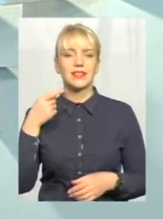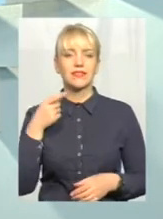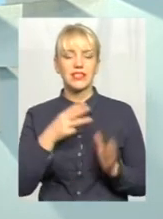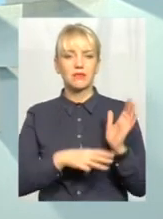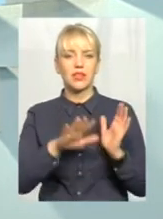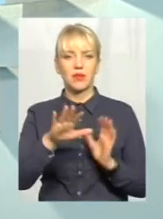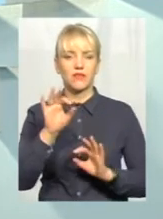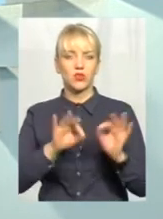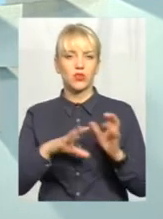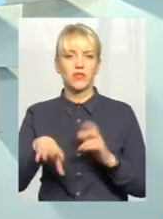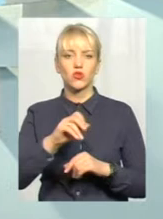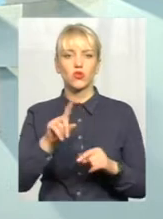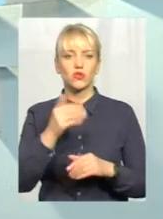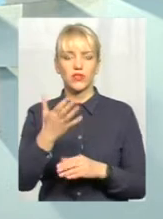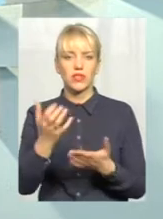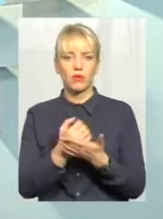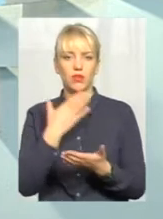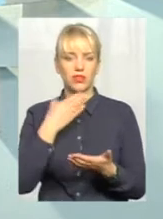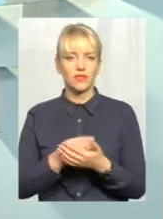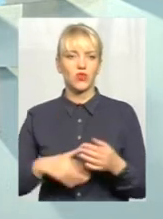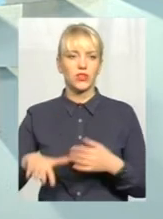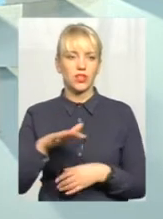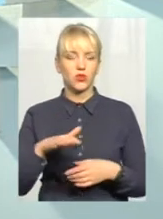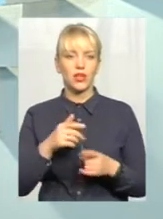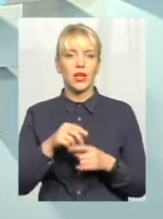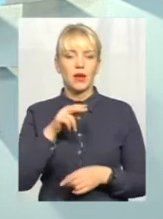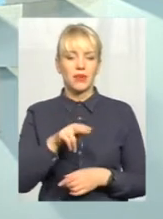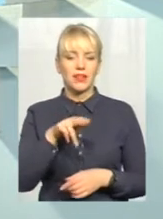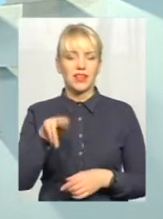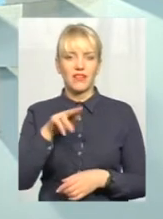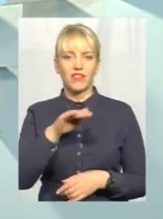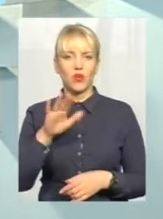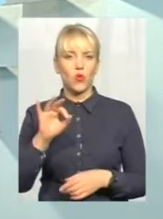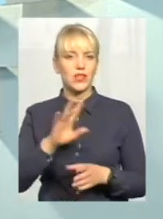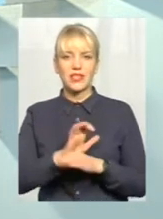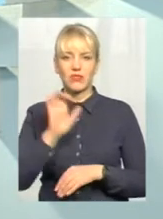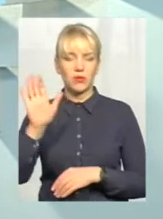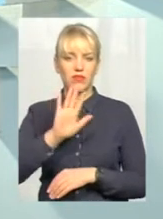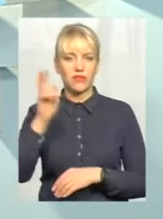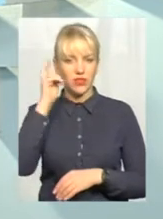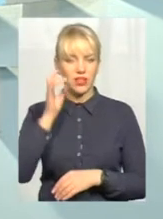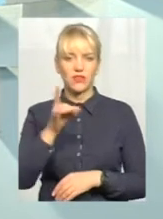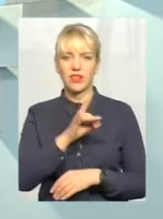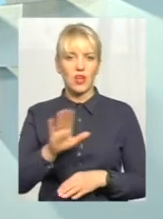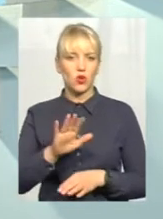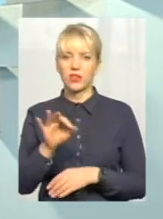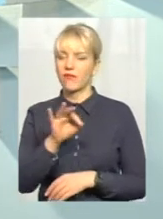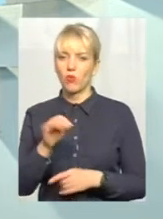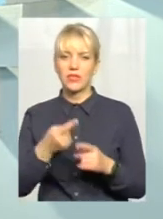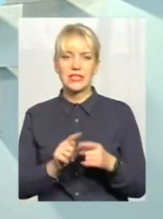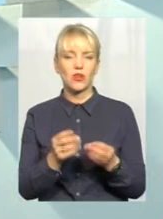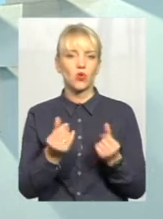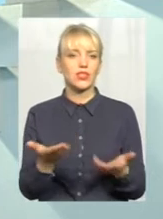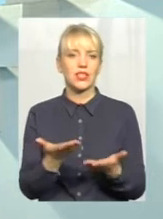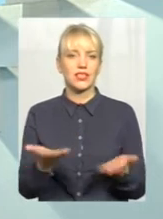% всього, що ви заробляєте на своїй території, в тому числі ПДФО, не йде ні на Київ, ні на район, ні на область. Це ті кошти, які